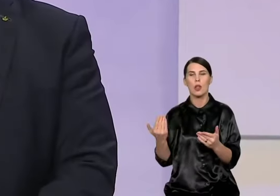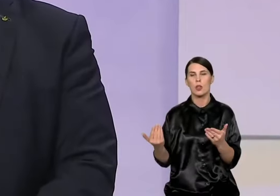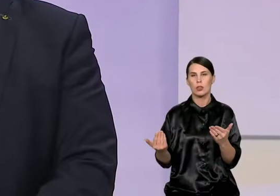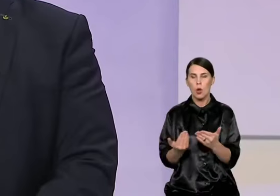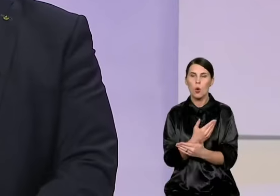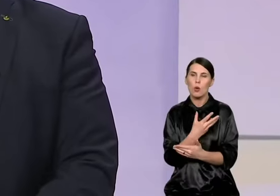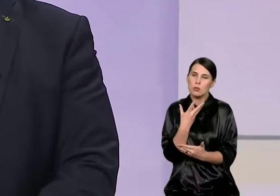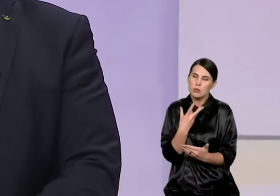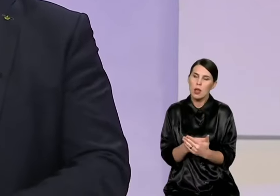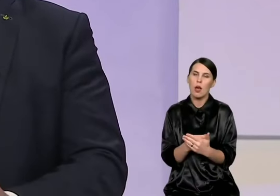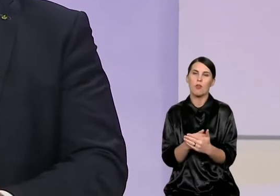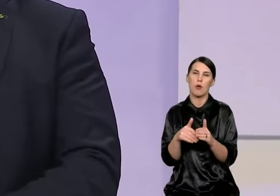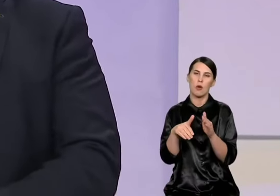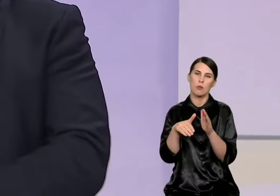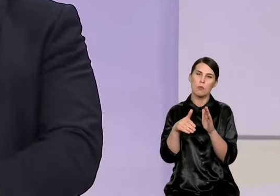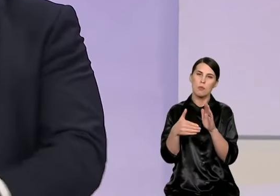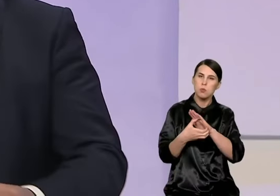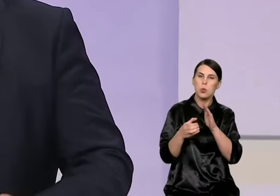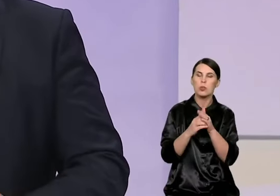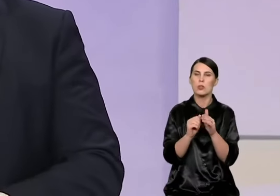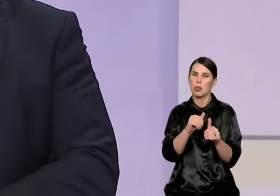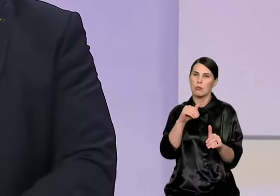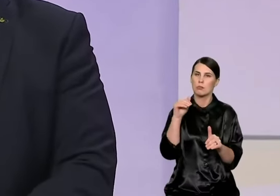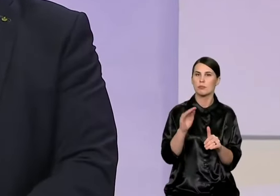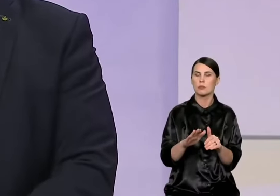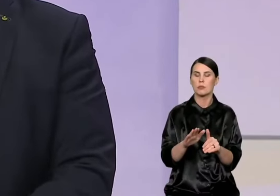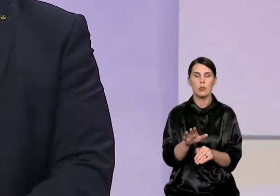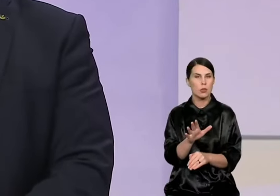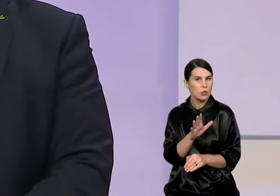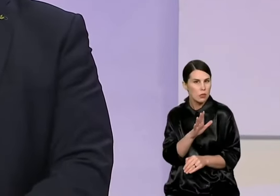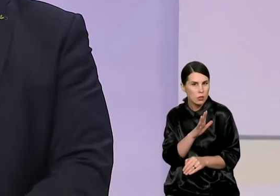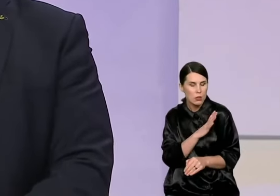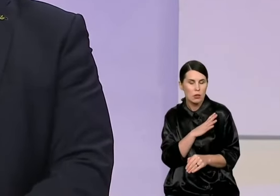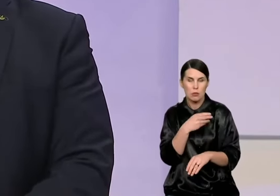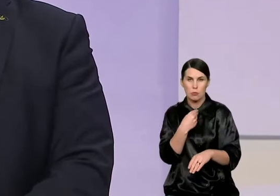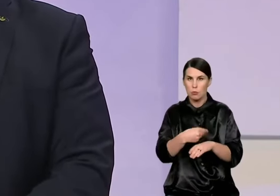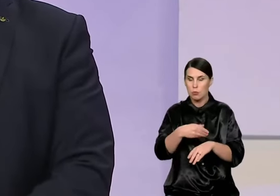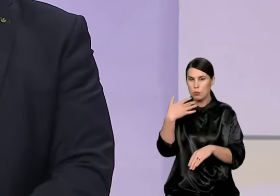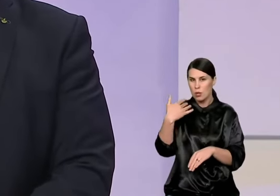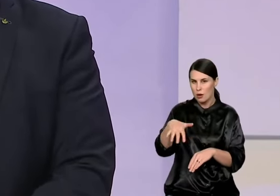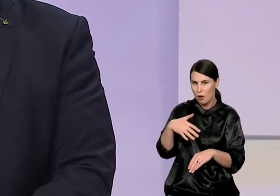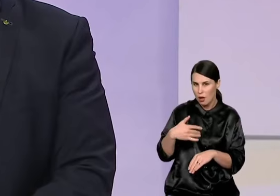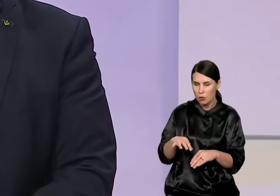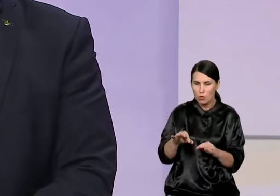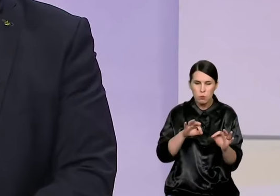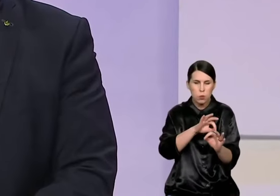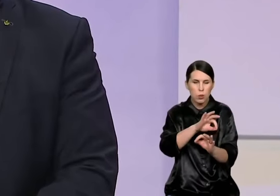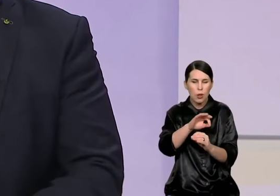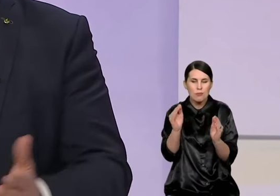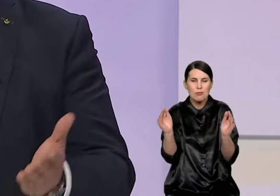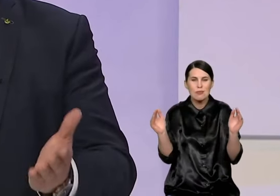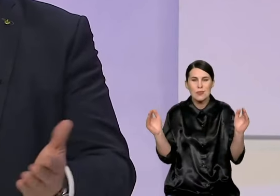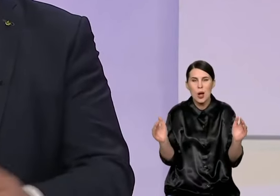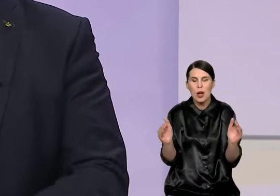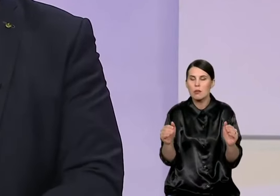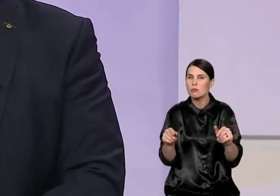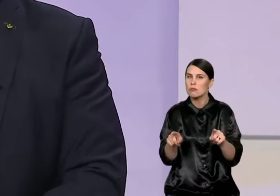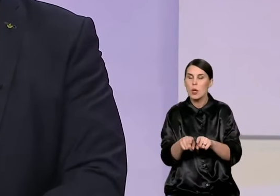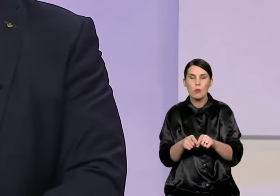kvadratinių metrų ploto, vien tik tam, kad žmogus galėtų įpirkti ir nors kažkur tai gyventi.